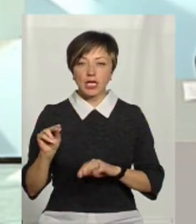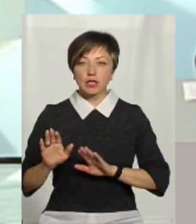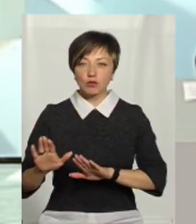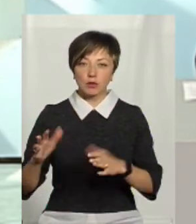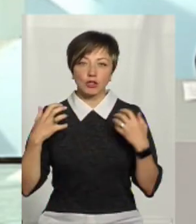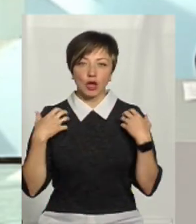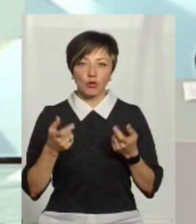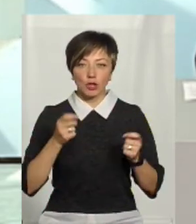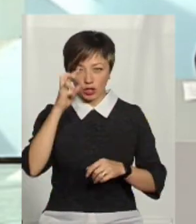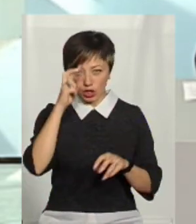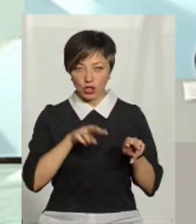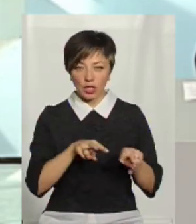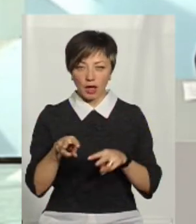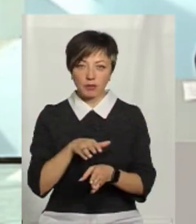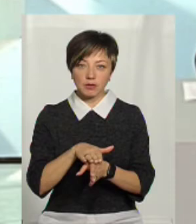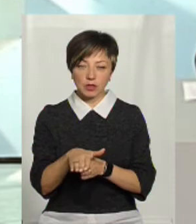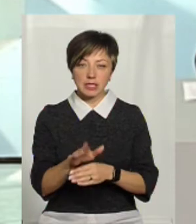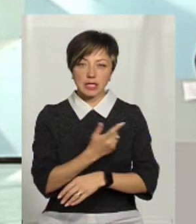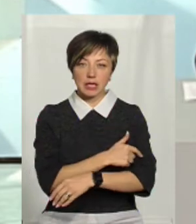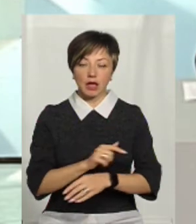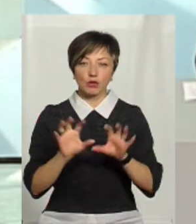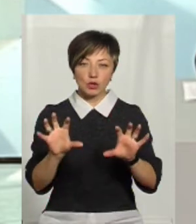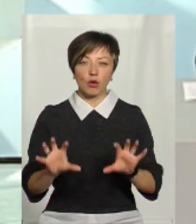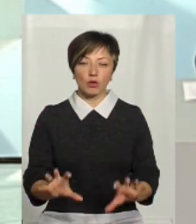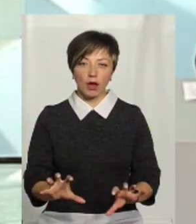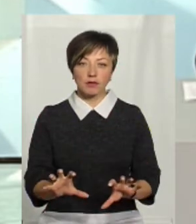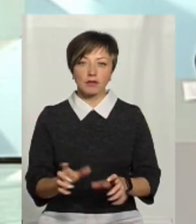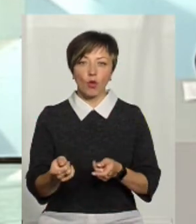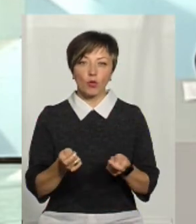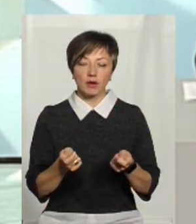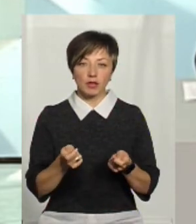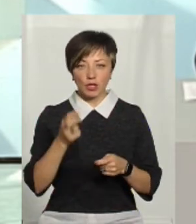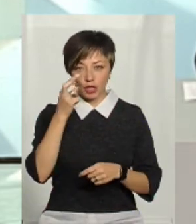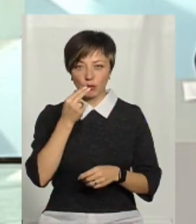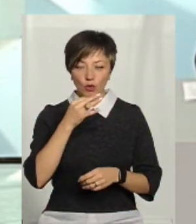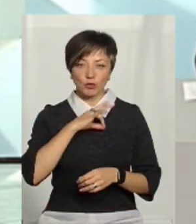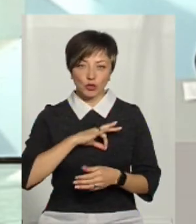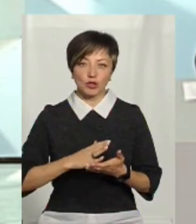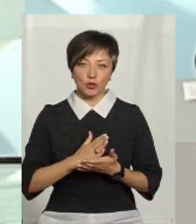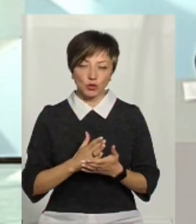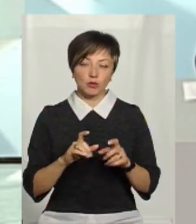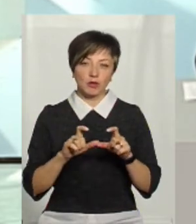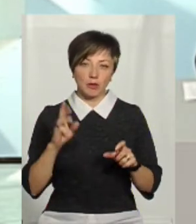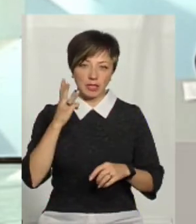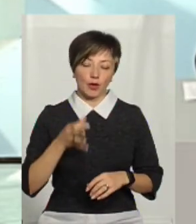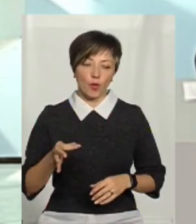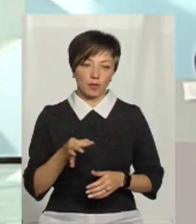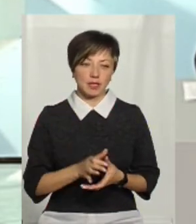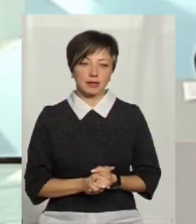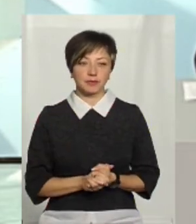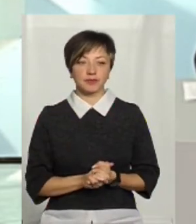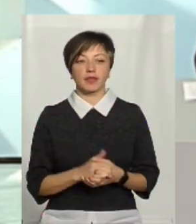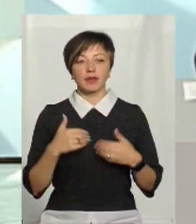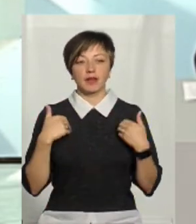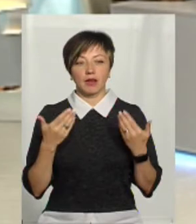начальника управління Держнагляду за дотриманням санітарного законодавства управління Держпродспоживслужби у Хмельницькій